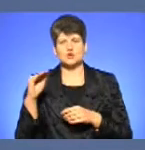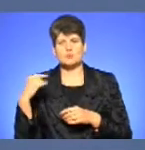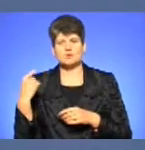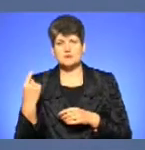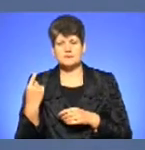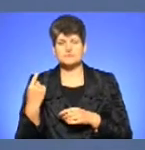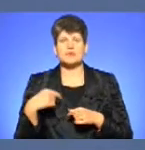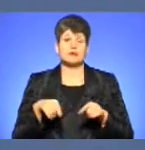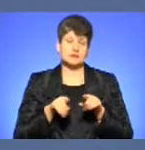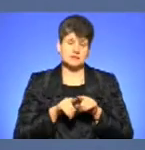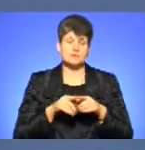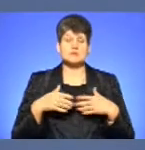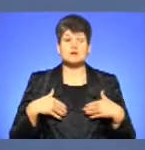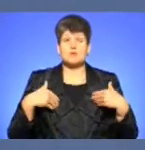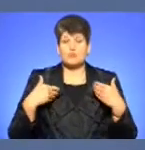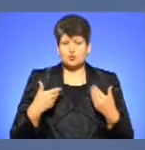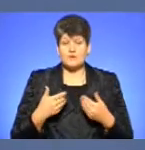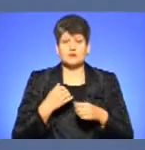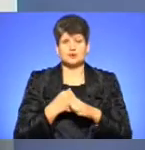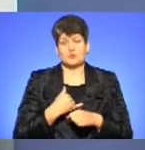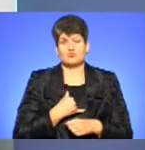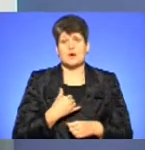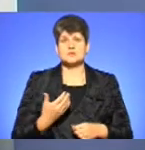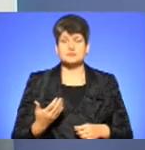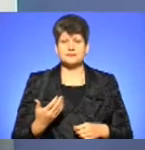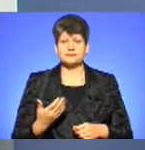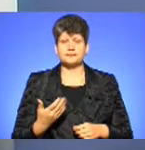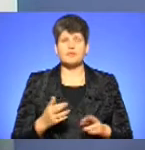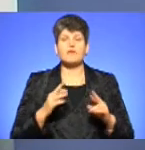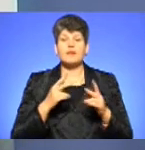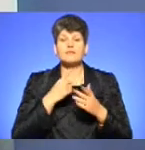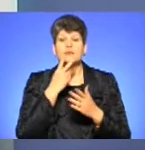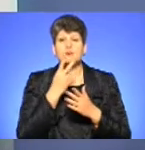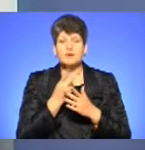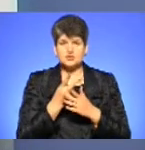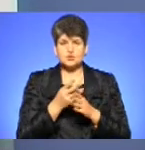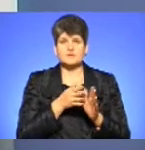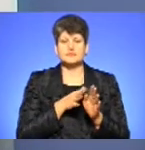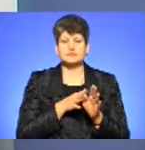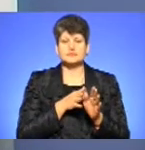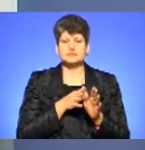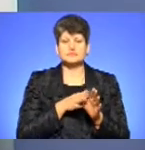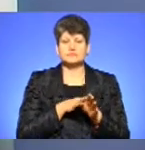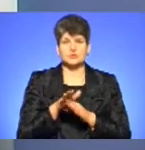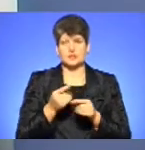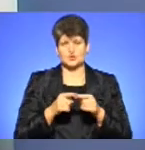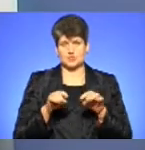Так само ми запропонували зробити і в нас. Власне, як ви бачите реалізацію цього рішення?